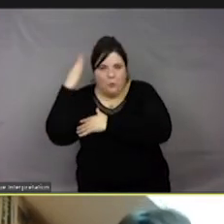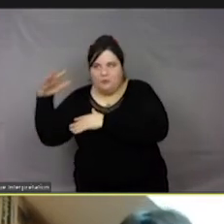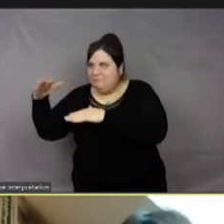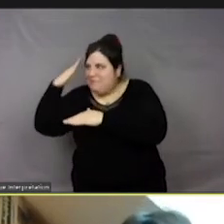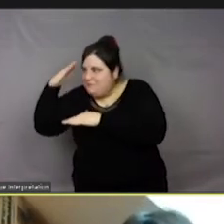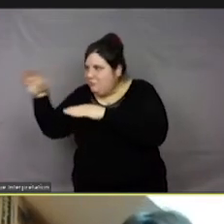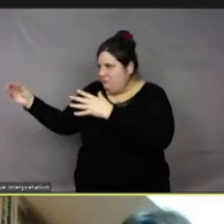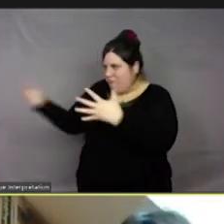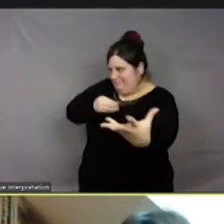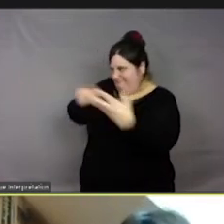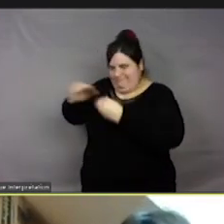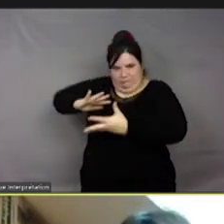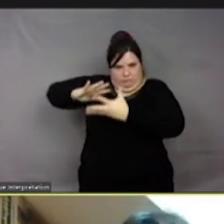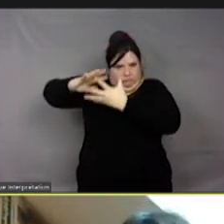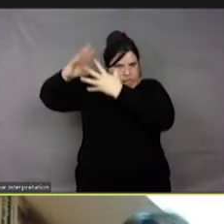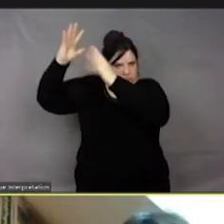espèces.